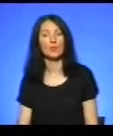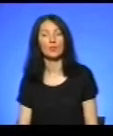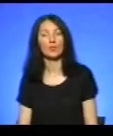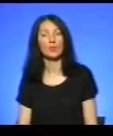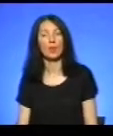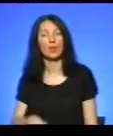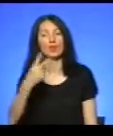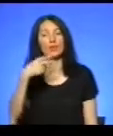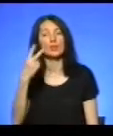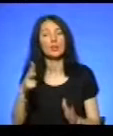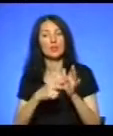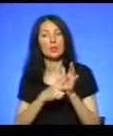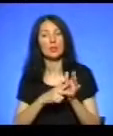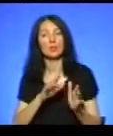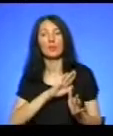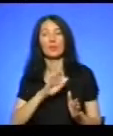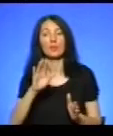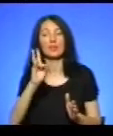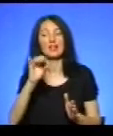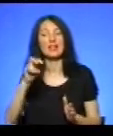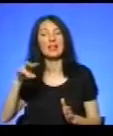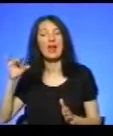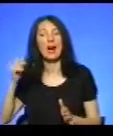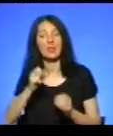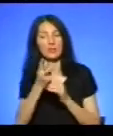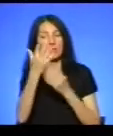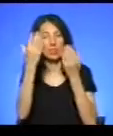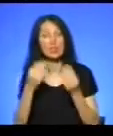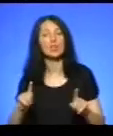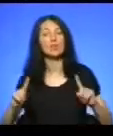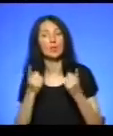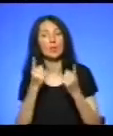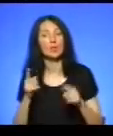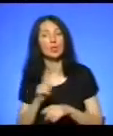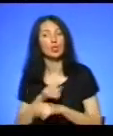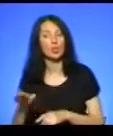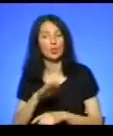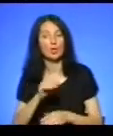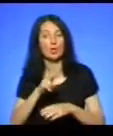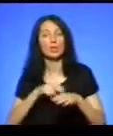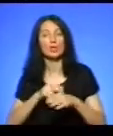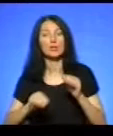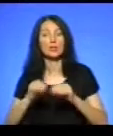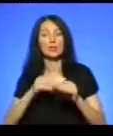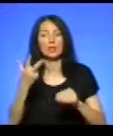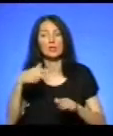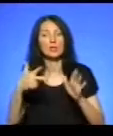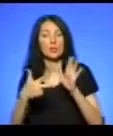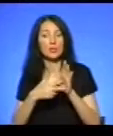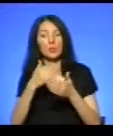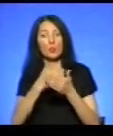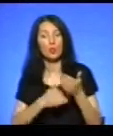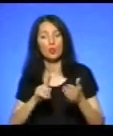28 нелегалів за 13 днів затримали на Тернопільщині. Правоохоронці склали 38 адмінпротоколів за